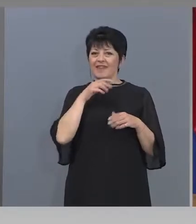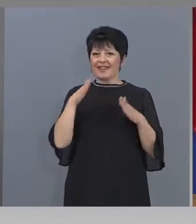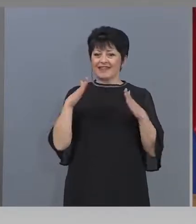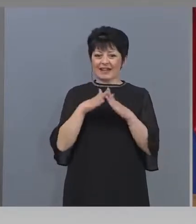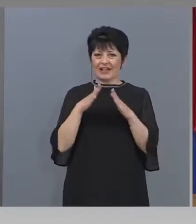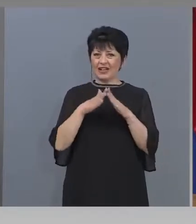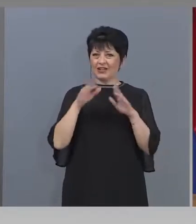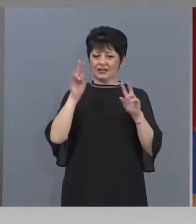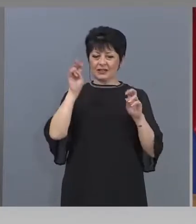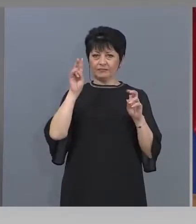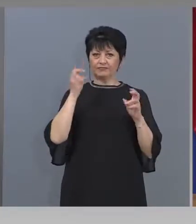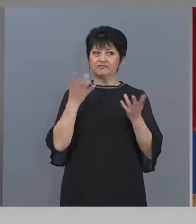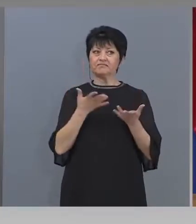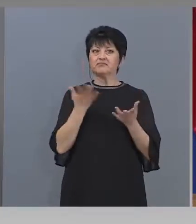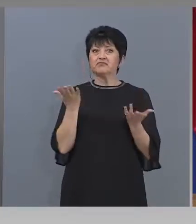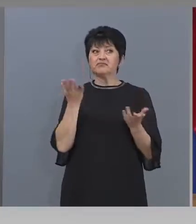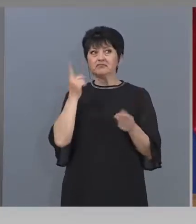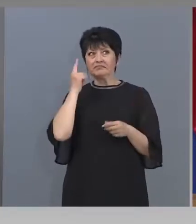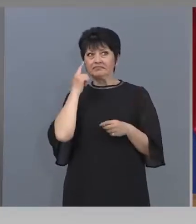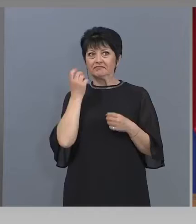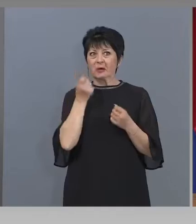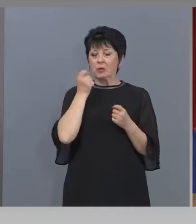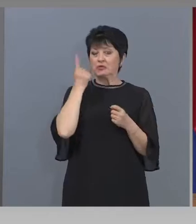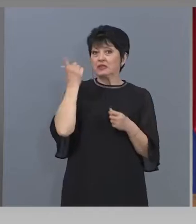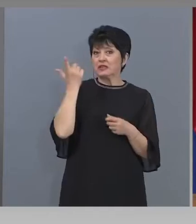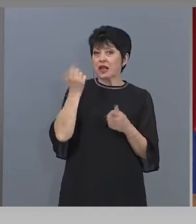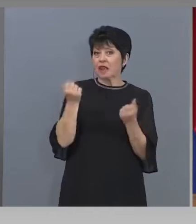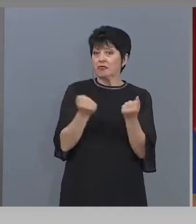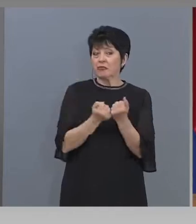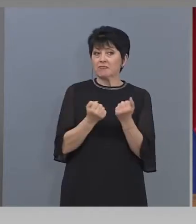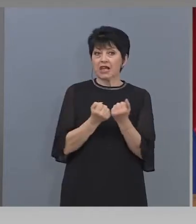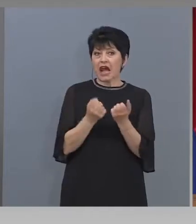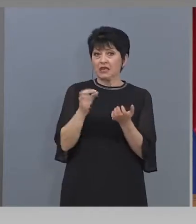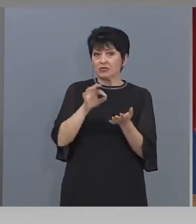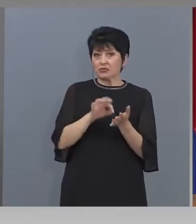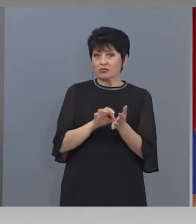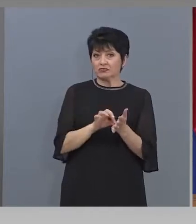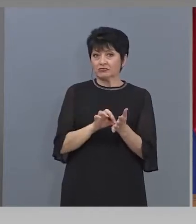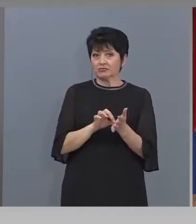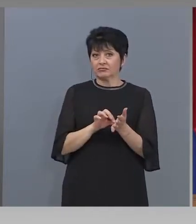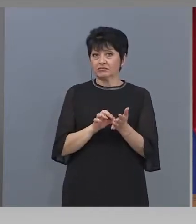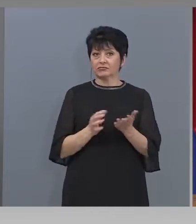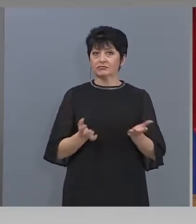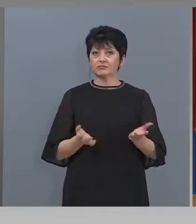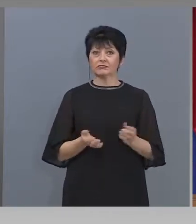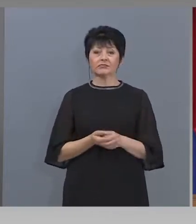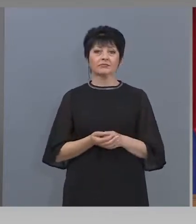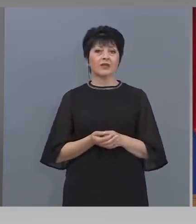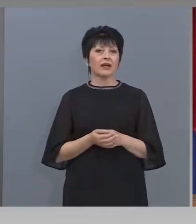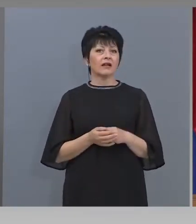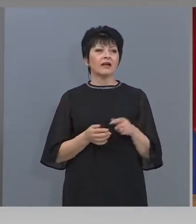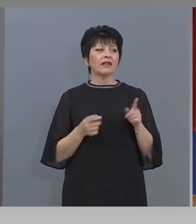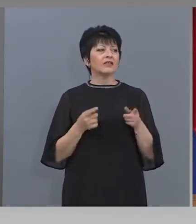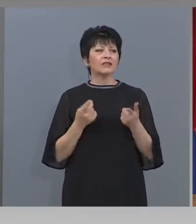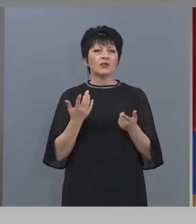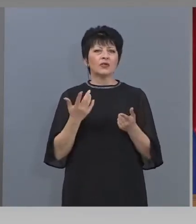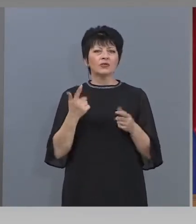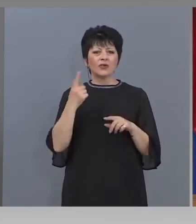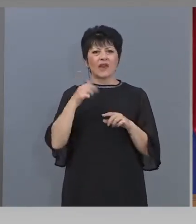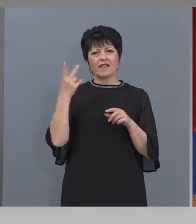странно място. Клиринг хаос, мисля, че се казваха, които бяха наели